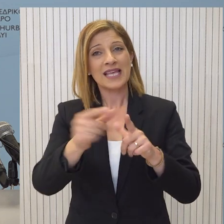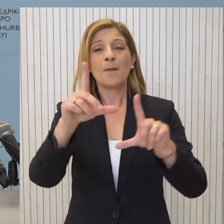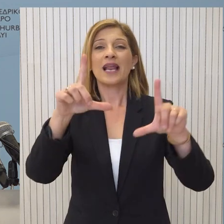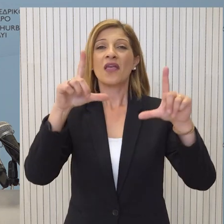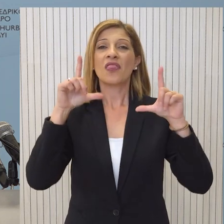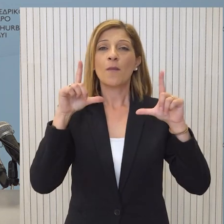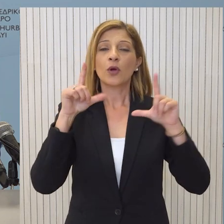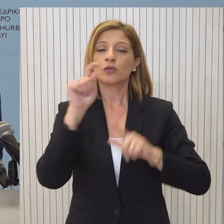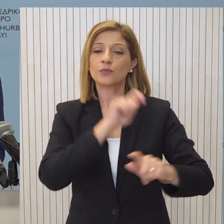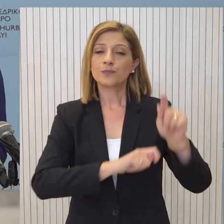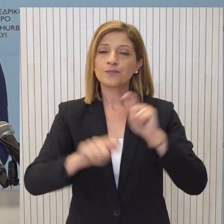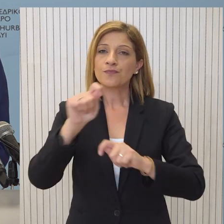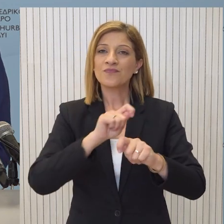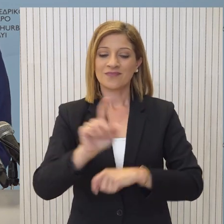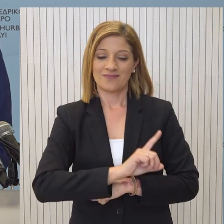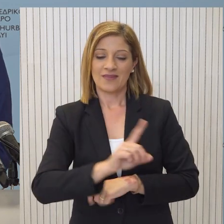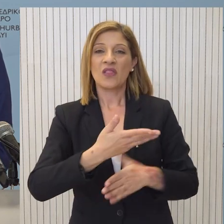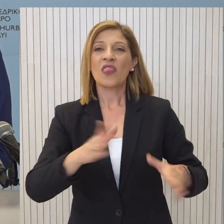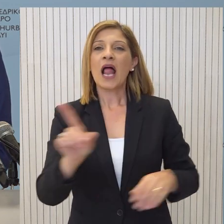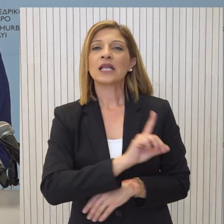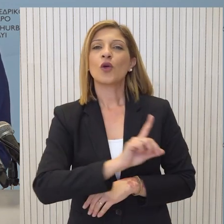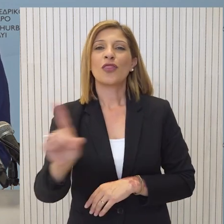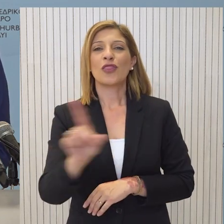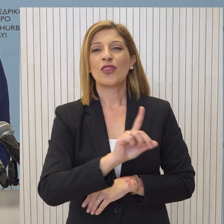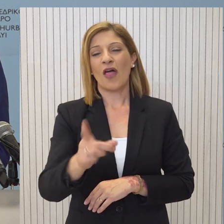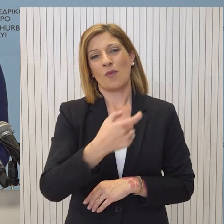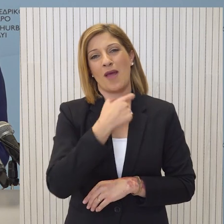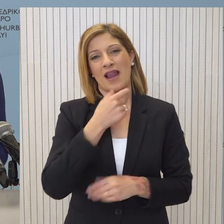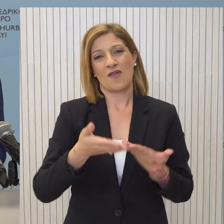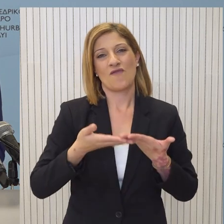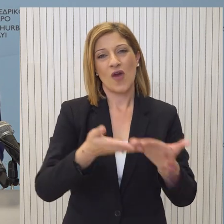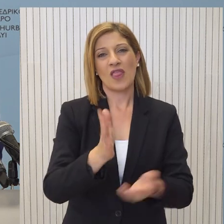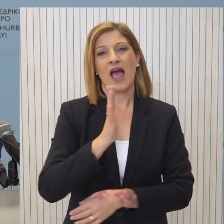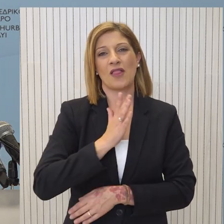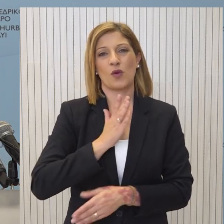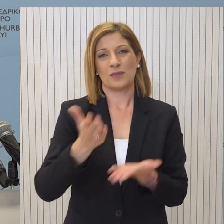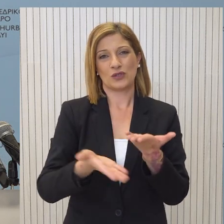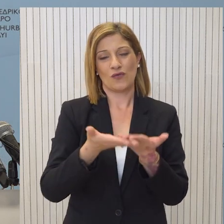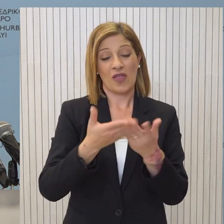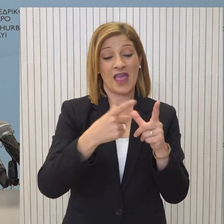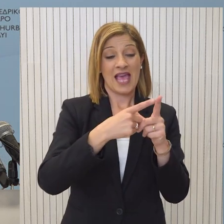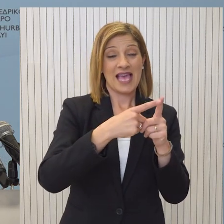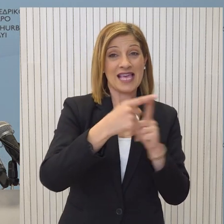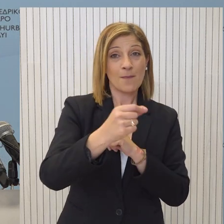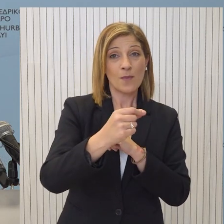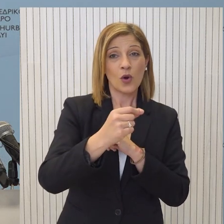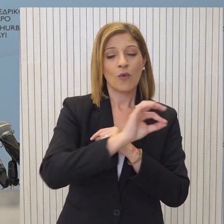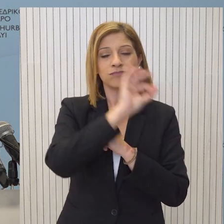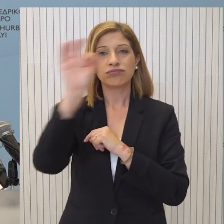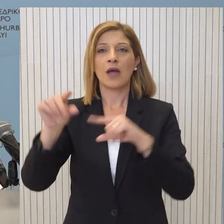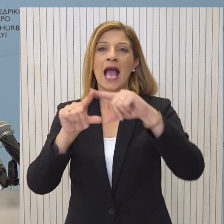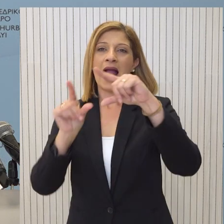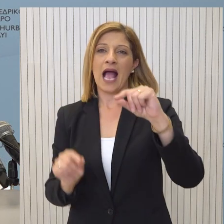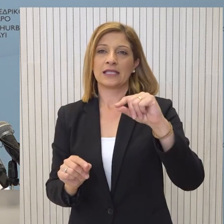Δημοκρατίας για την δημιουργία ασφαλούς θαλάσσιου διαδρόμου για απρόσκοπτη υπαροχή ανθρωπιστικής βοήθειας από την Κύπρο με το υλικό προορισμό της